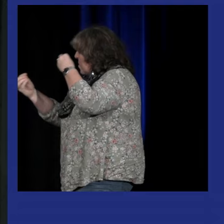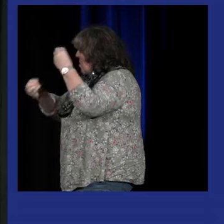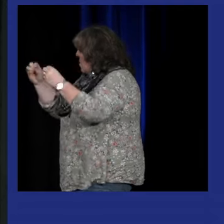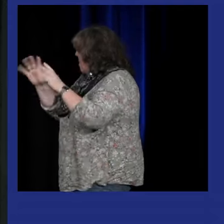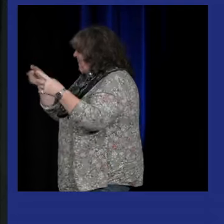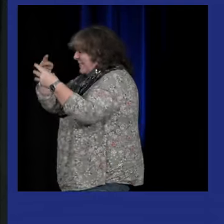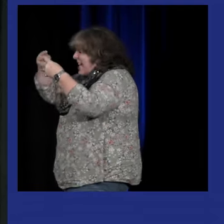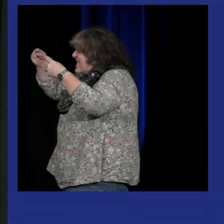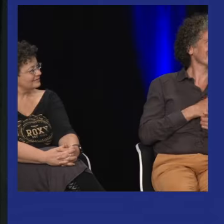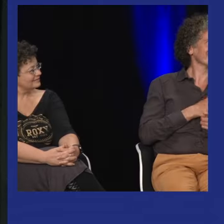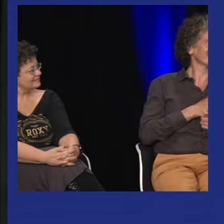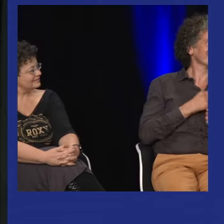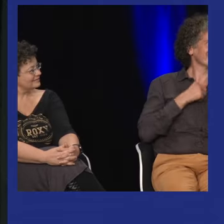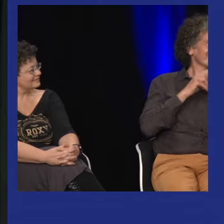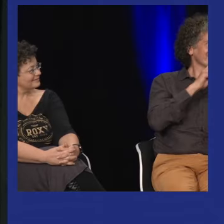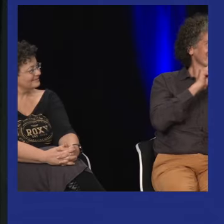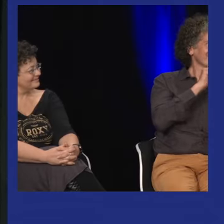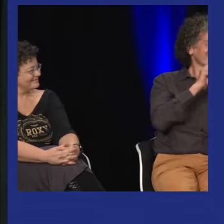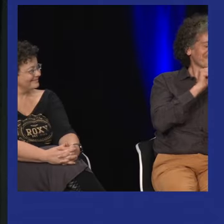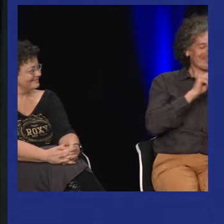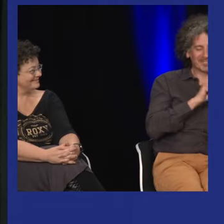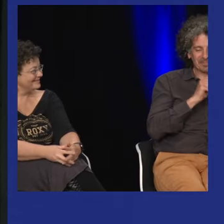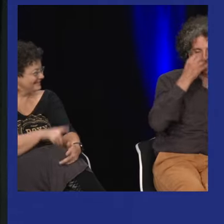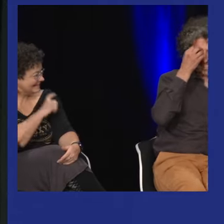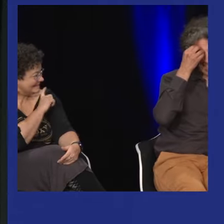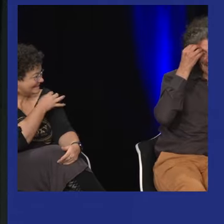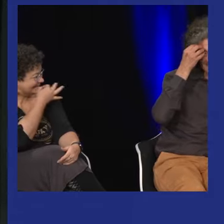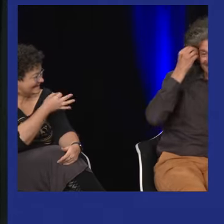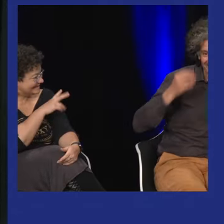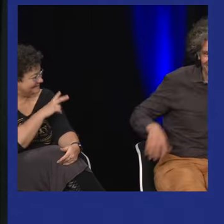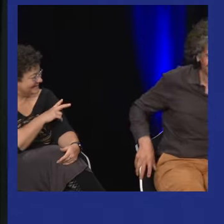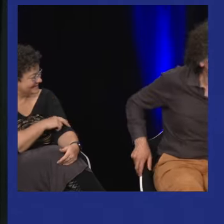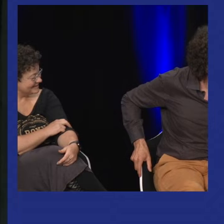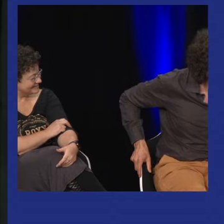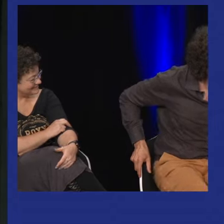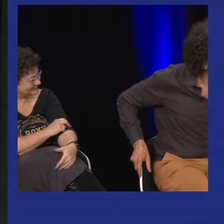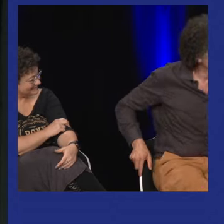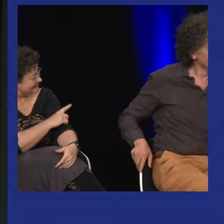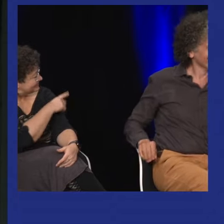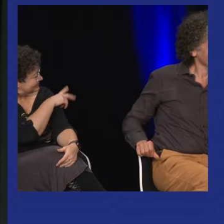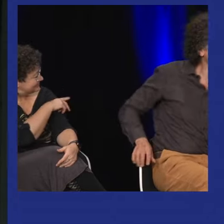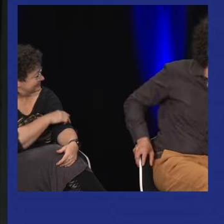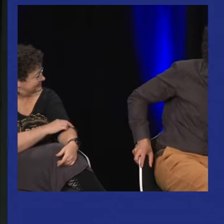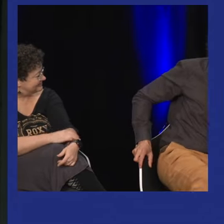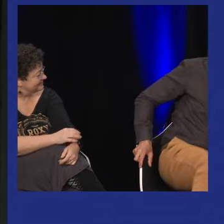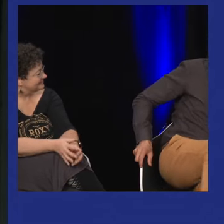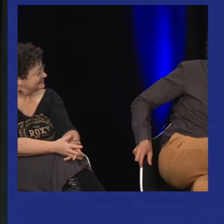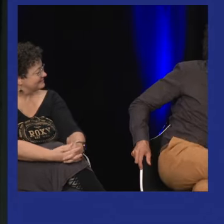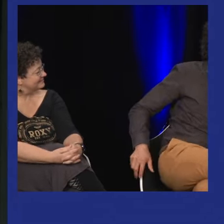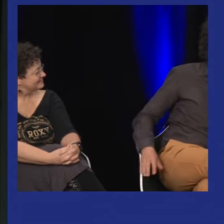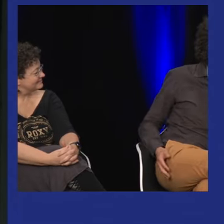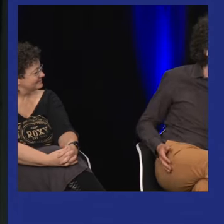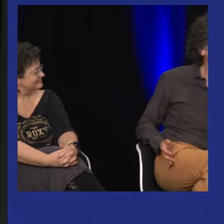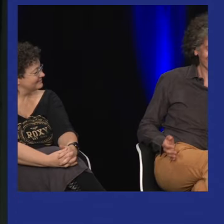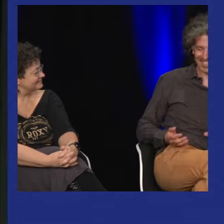alors bon il y a est-ce que ça a vraiment un lien avec avec la musique ou pas c'est une